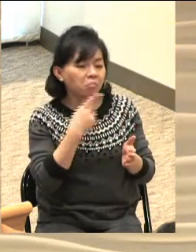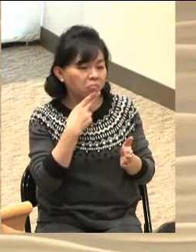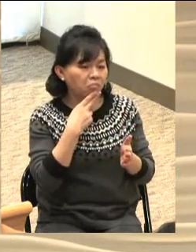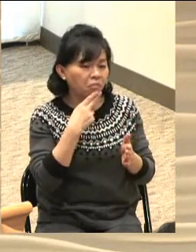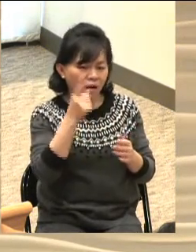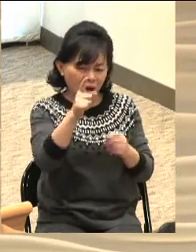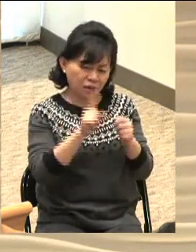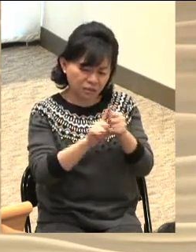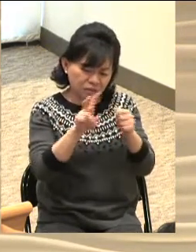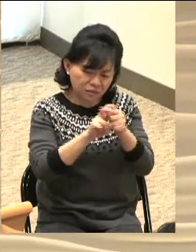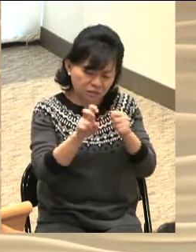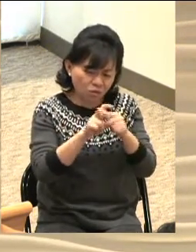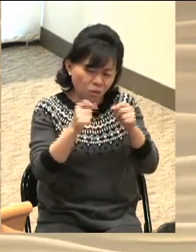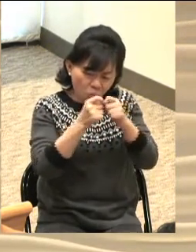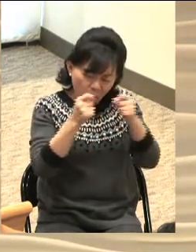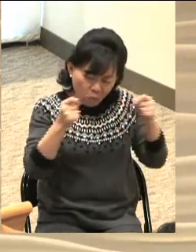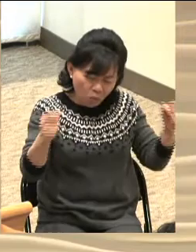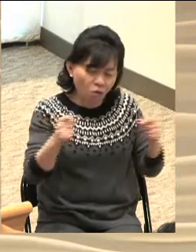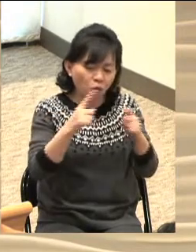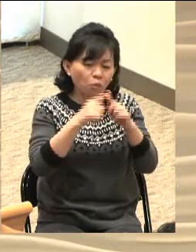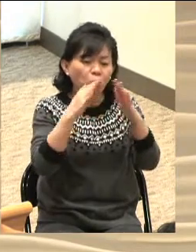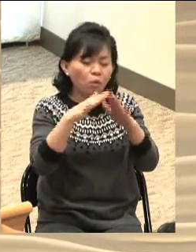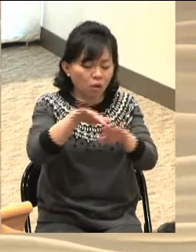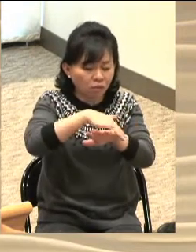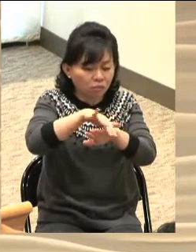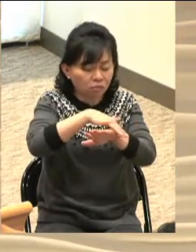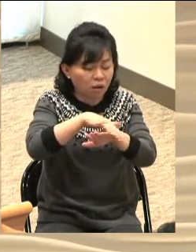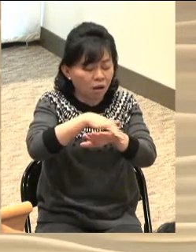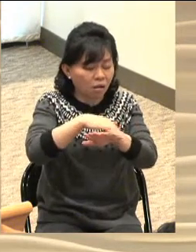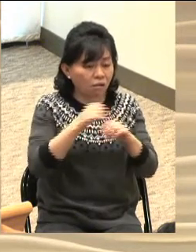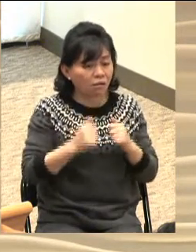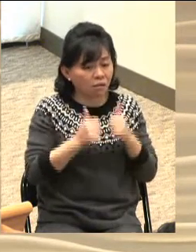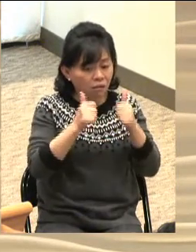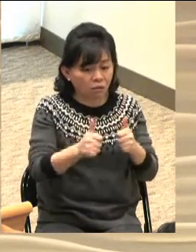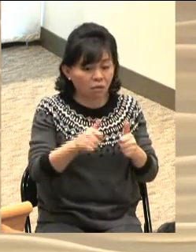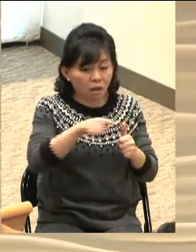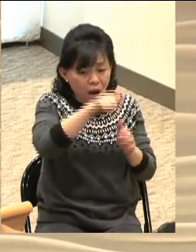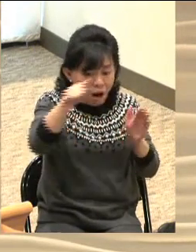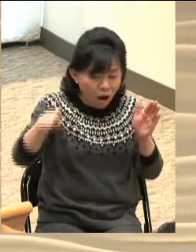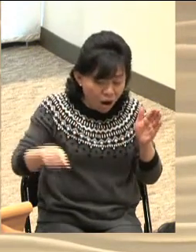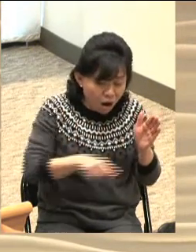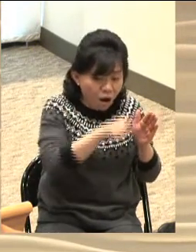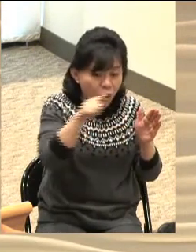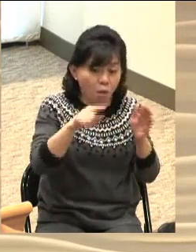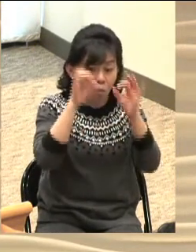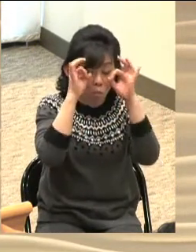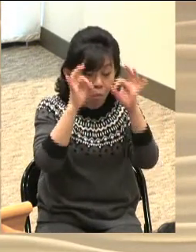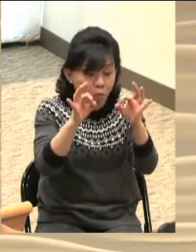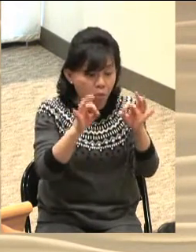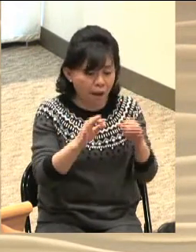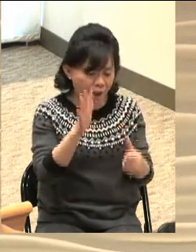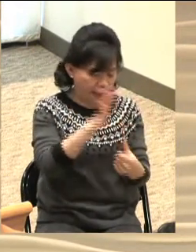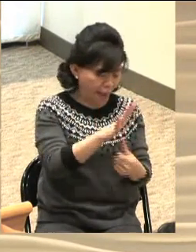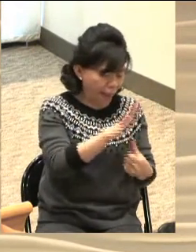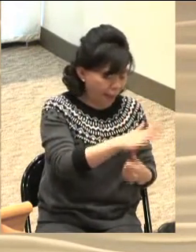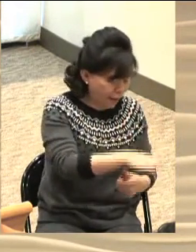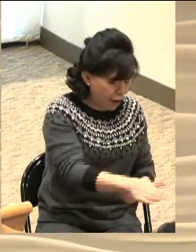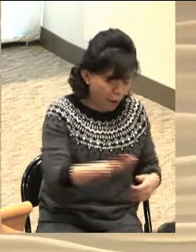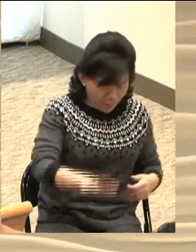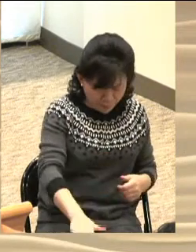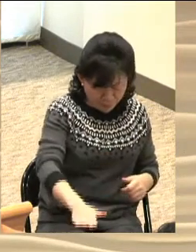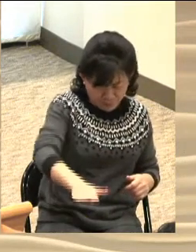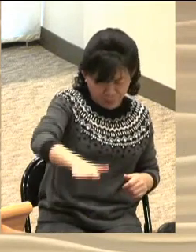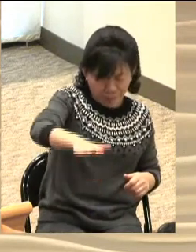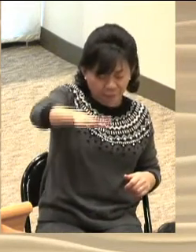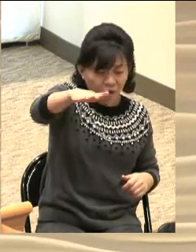지역에 기반을 둔 교회인데 그 또래들 멤버들은 다 어릴 때부터 한 동네에서